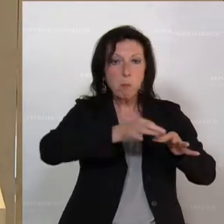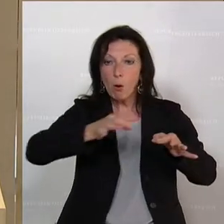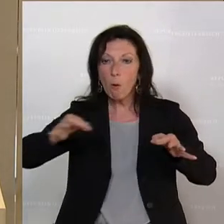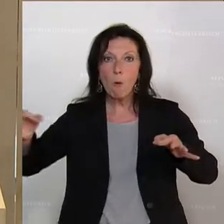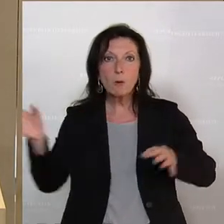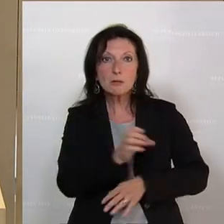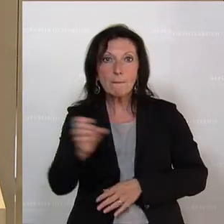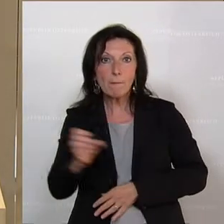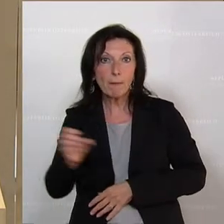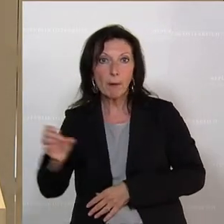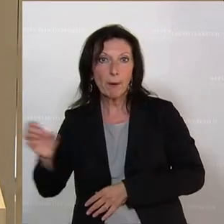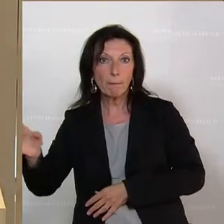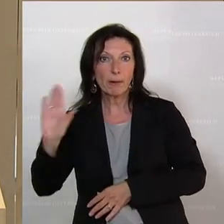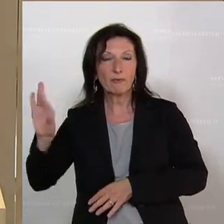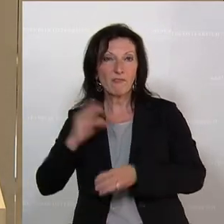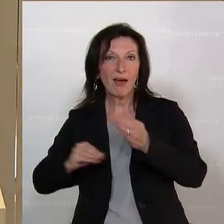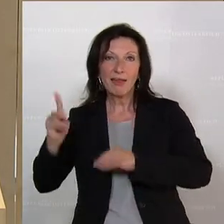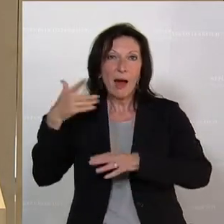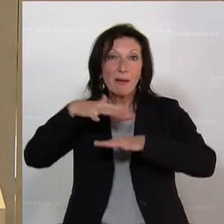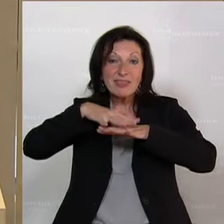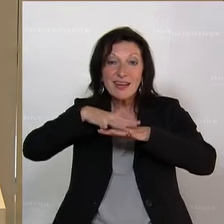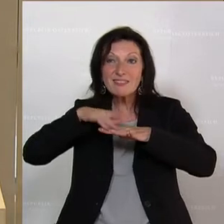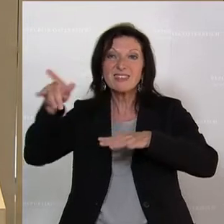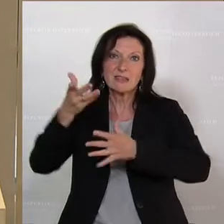installieren. Aber Sie sind trotzdem Teil dieses Netzes.